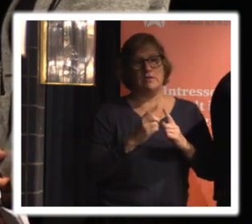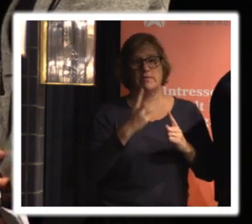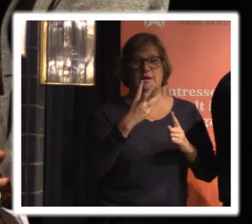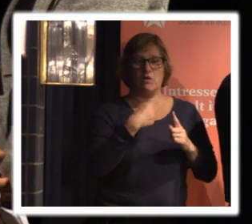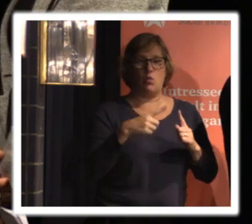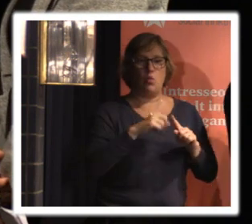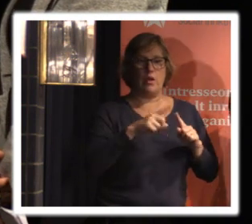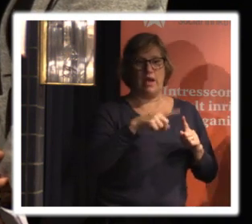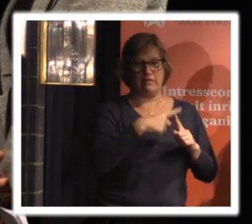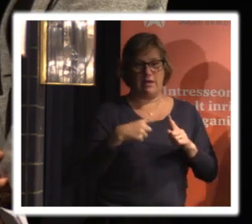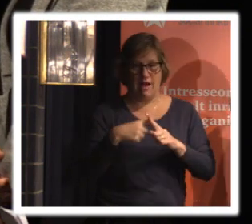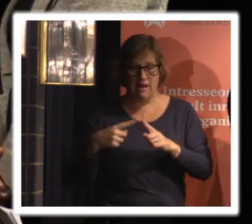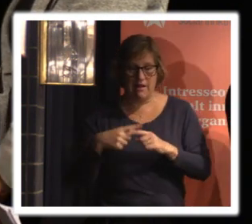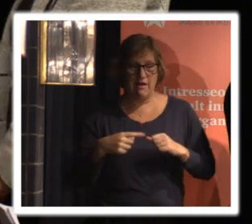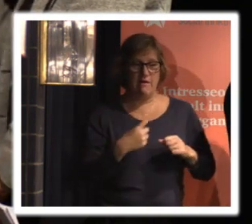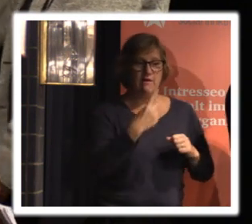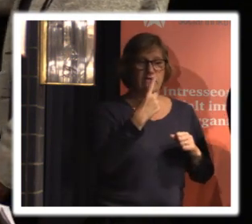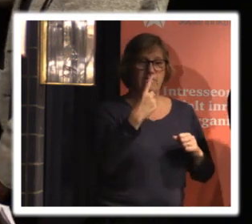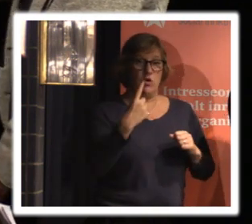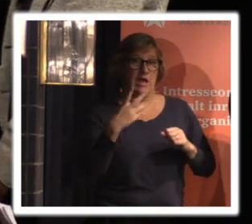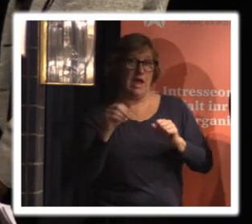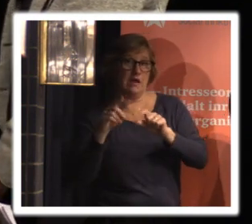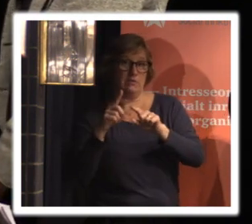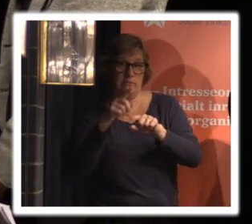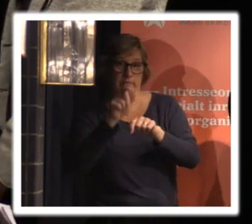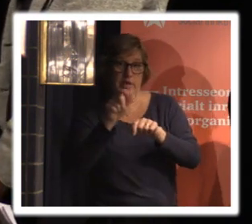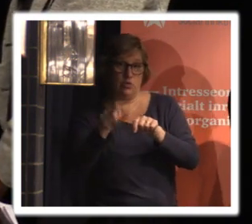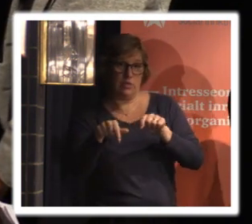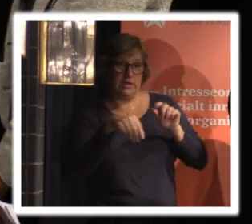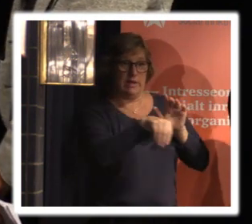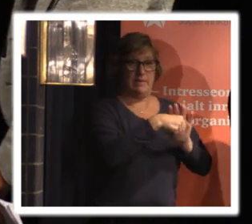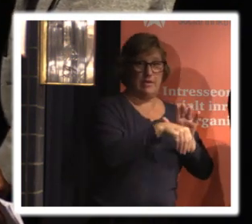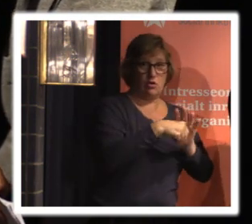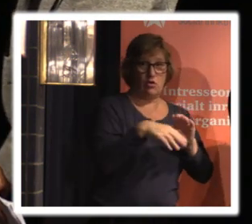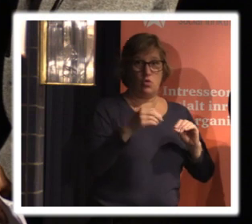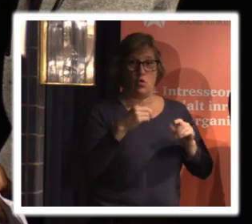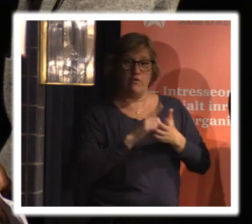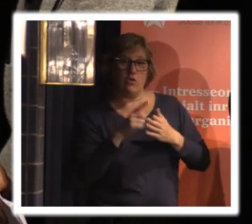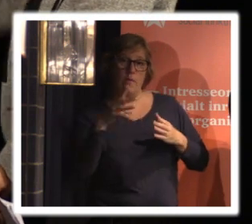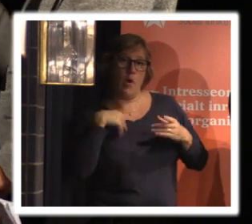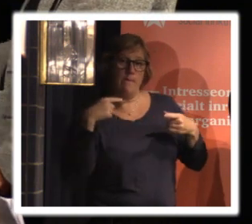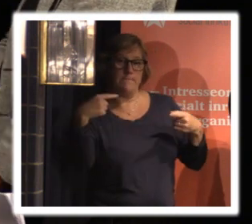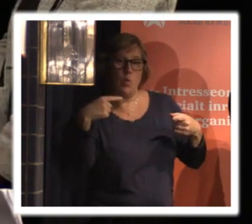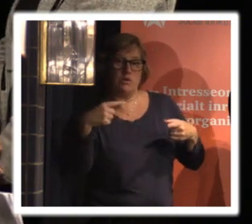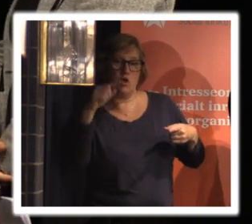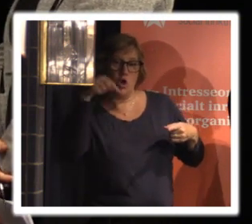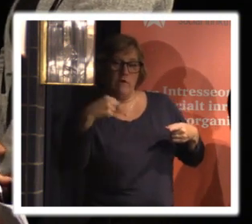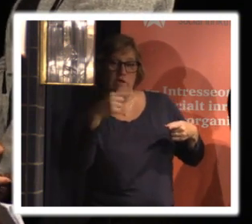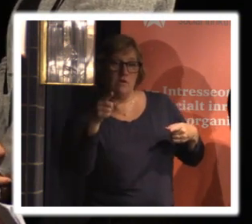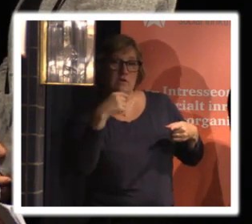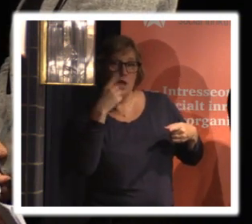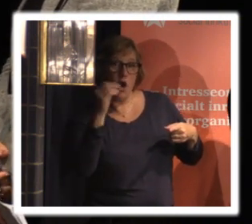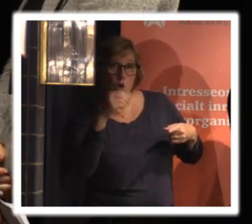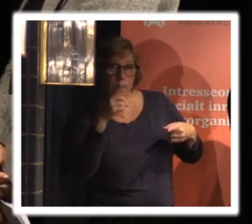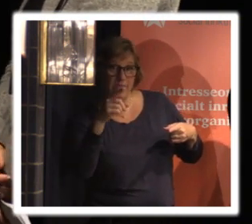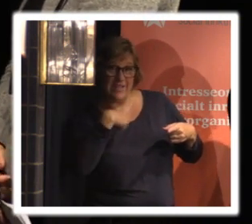delar den ena delen handlar om gentemot bidragsgivare där det ofta blir någon sorts motkrav om ni ska få bidragen så ska ni också lämna